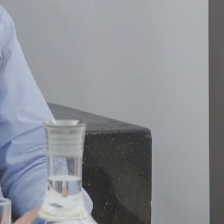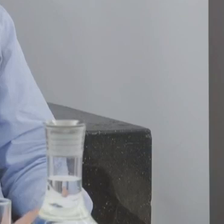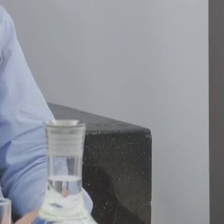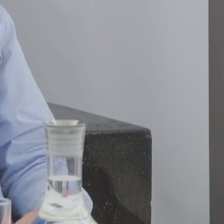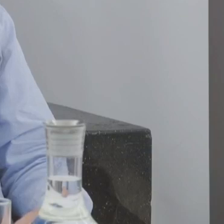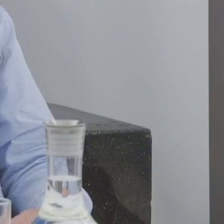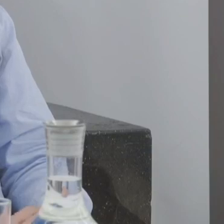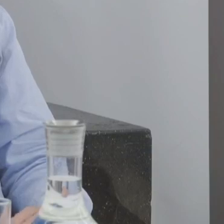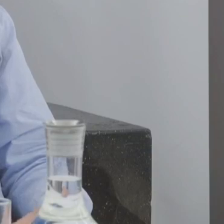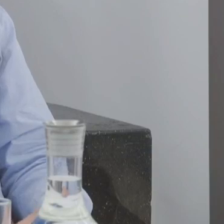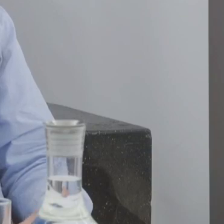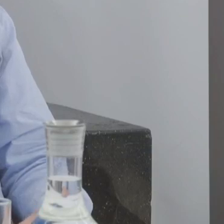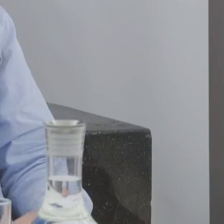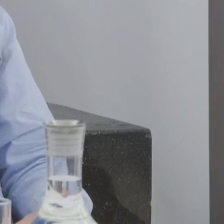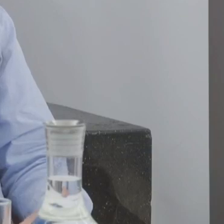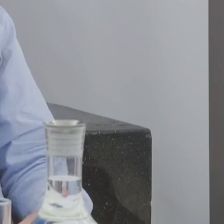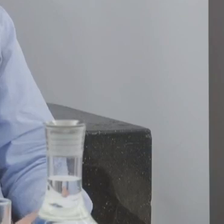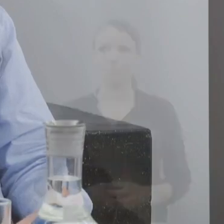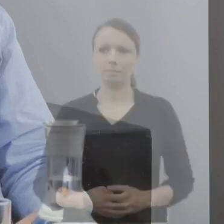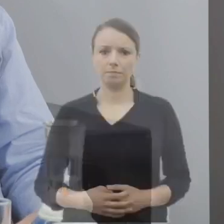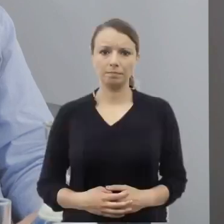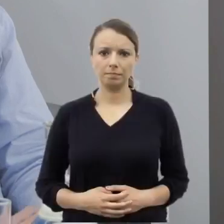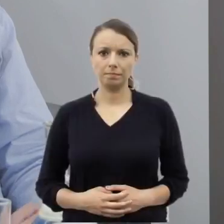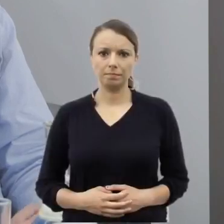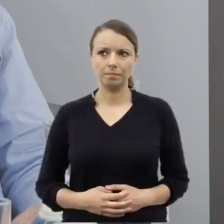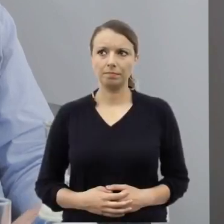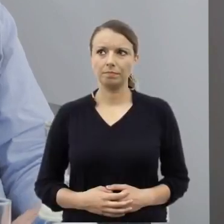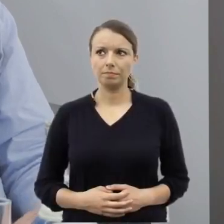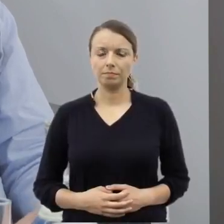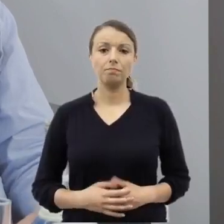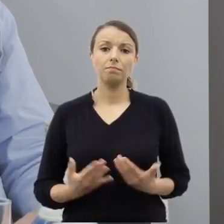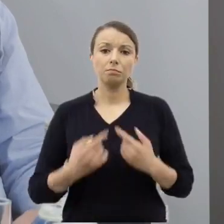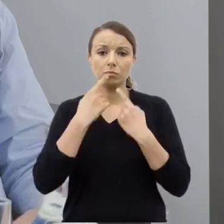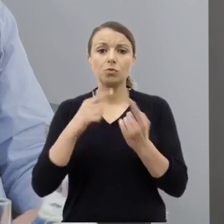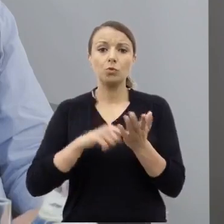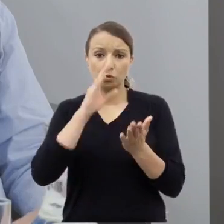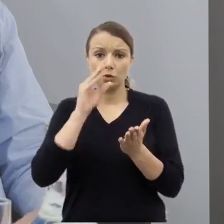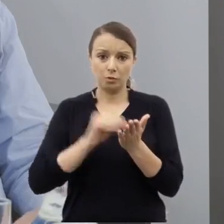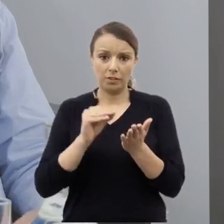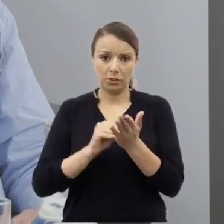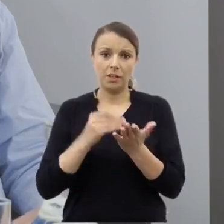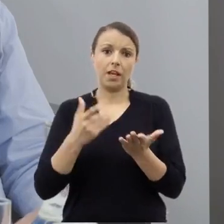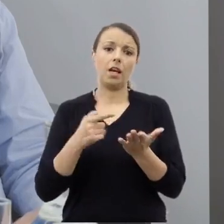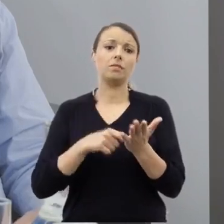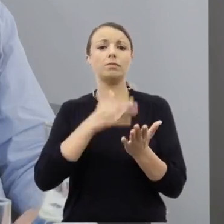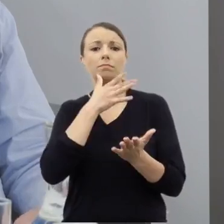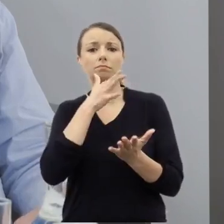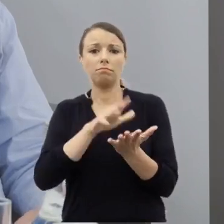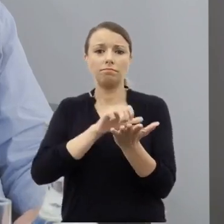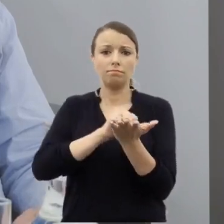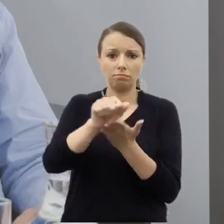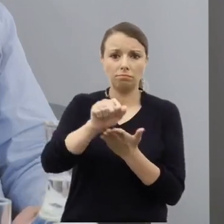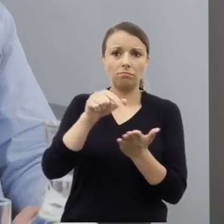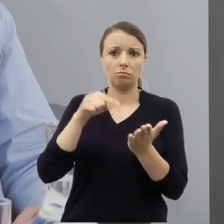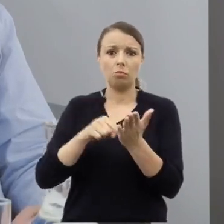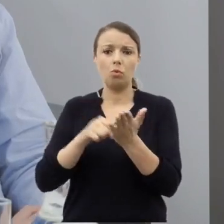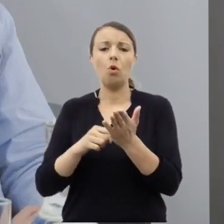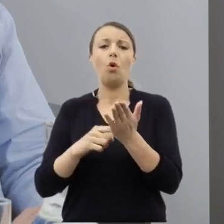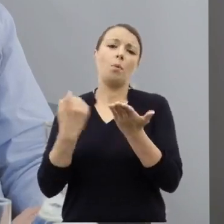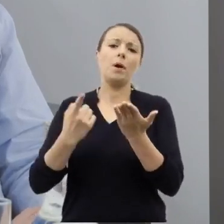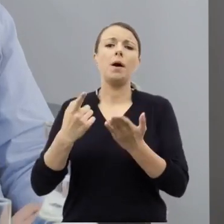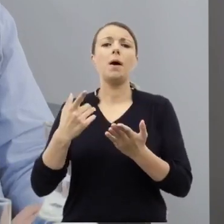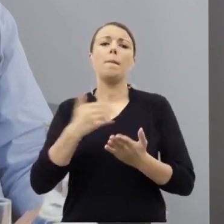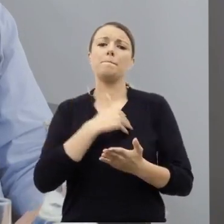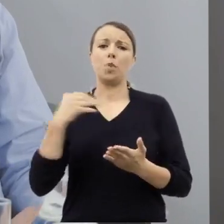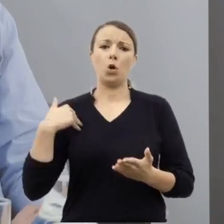głównych obozów i ugrupowań politycznych polskiej prawicy.